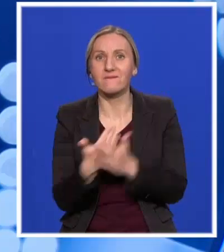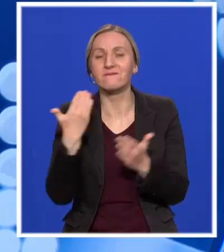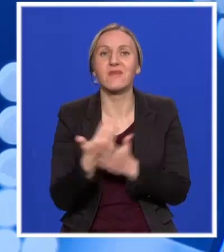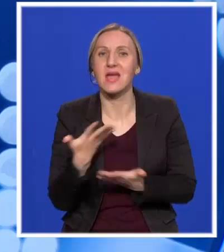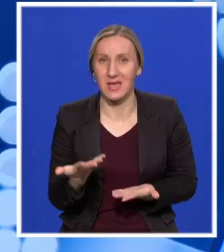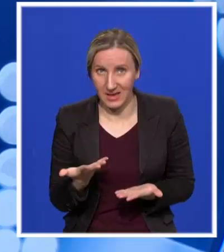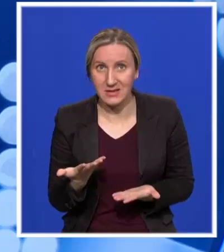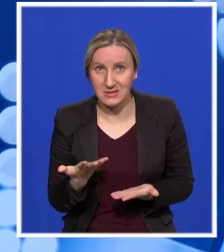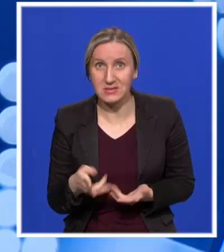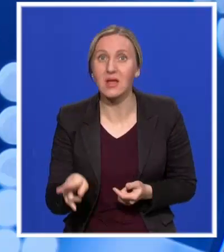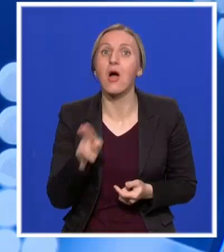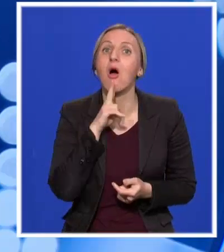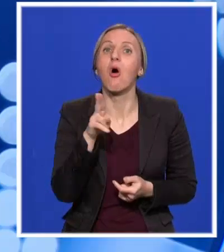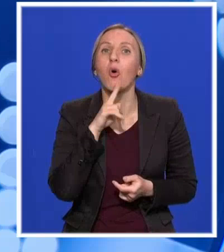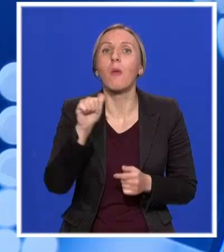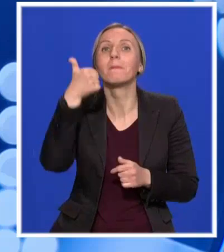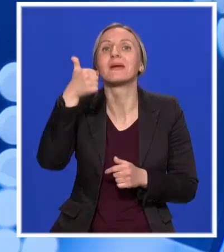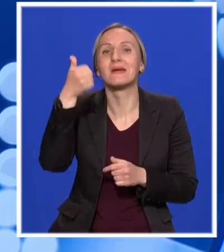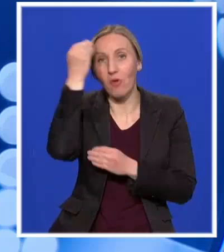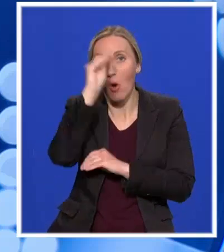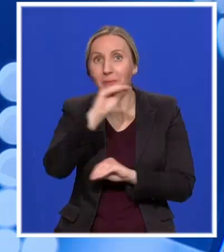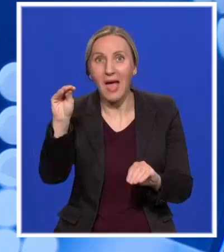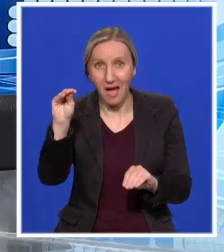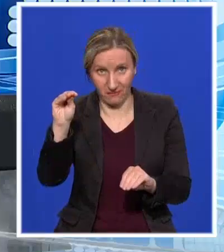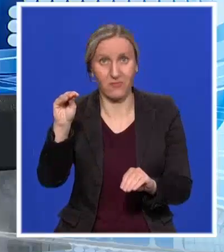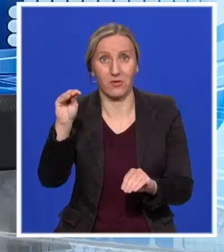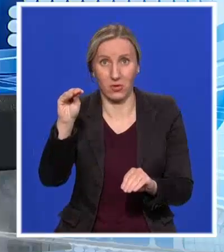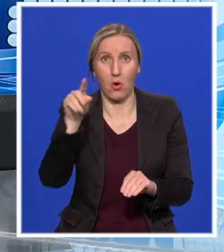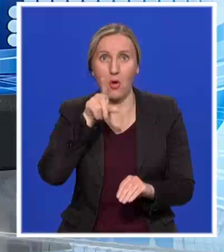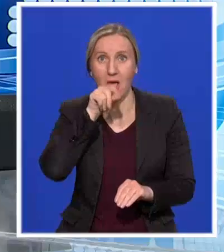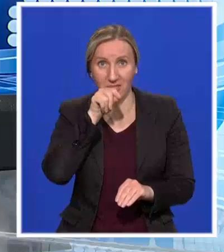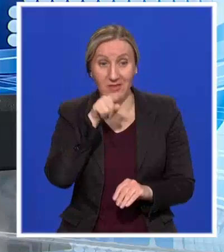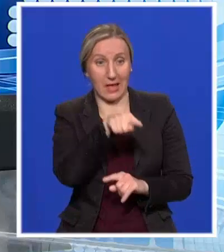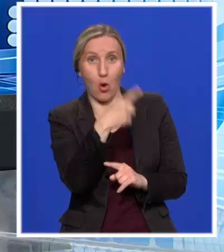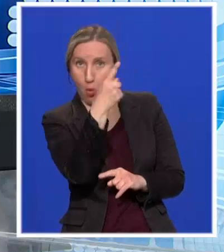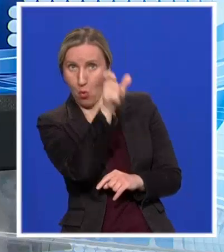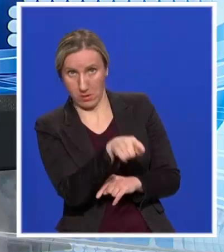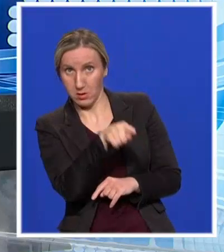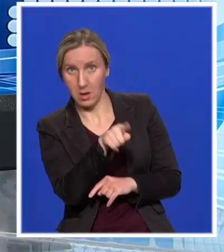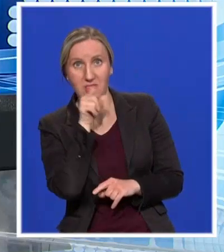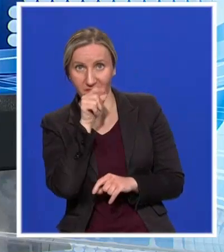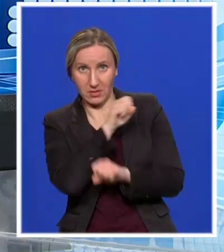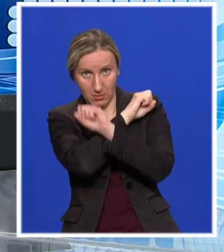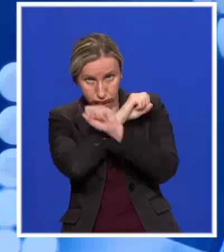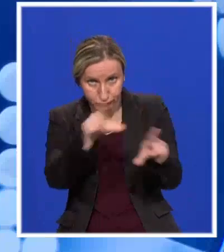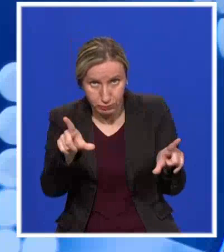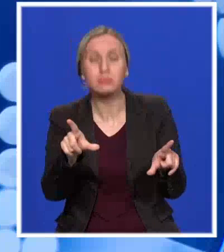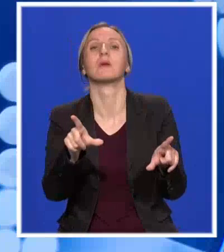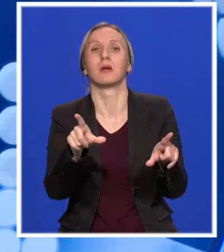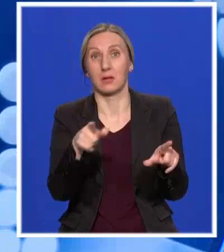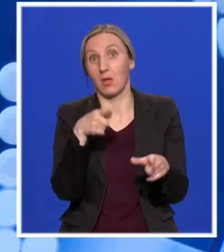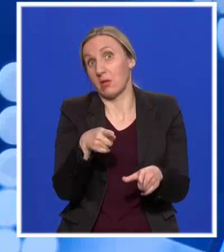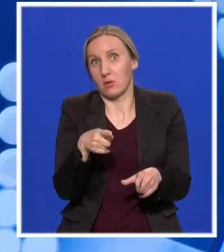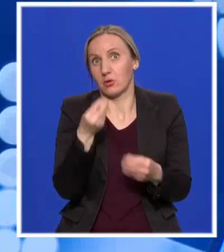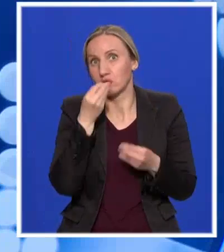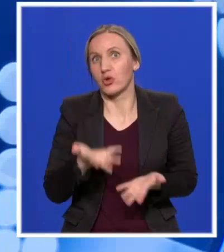koja je kreator te vesti, on je prvi koji je objavio medijima, dakle, na Twitteru, i time napravio, nažalost, štetor. Znate, kad kažete